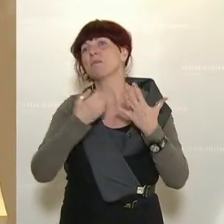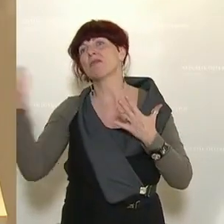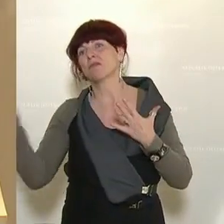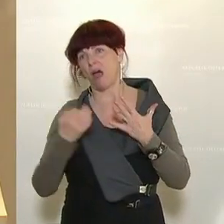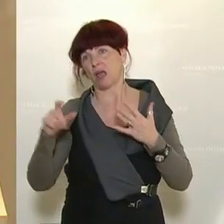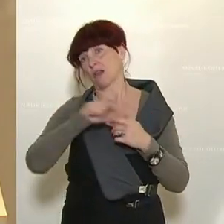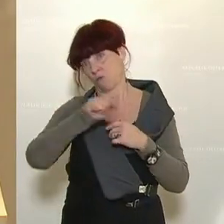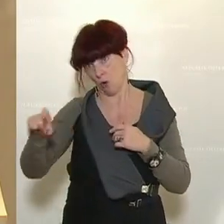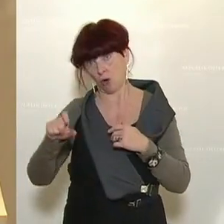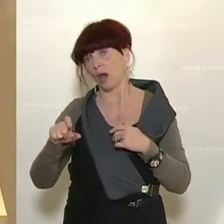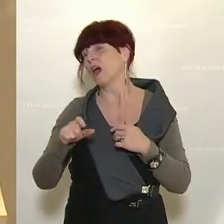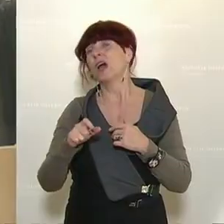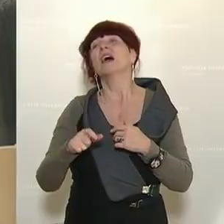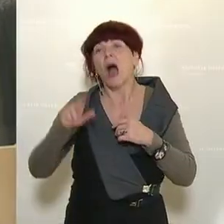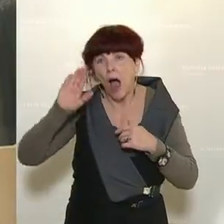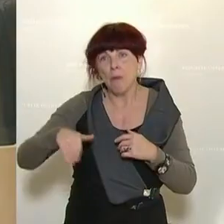Danke dafür.